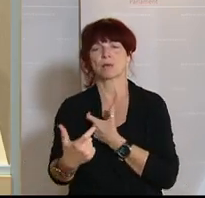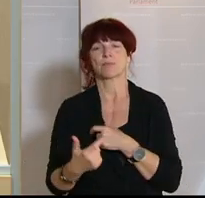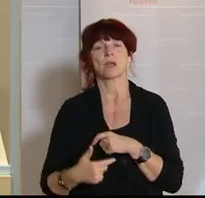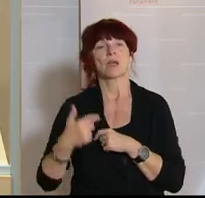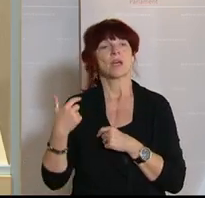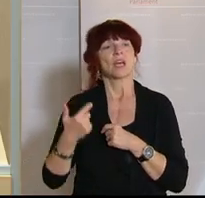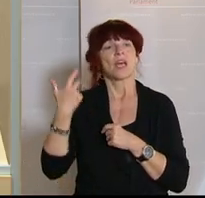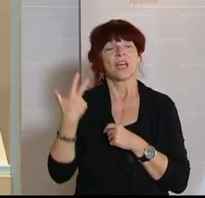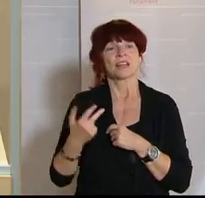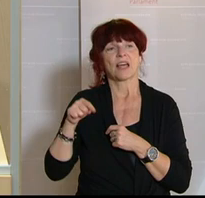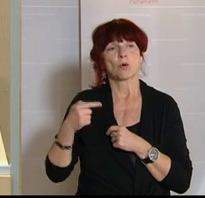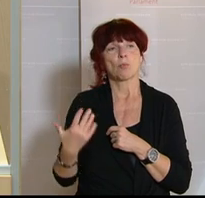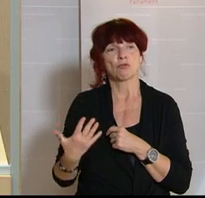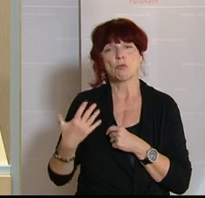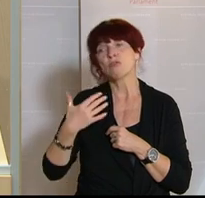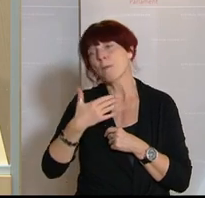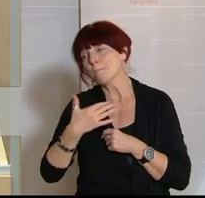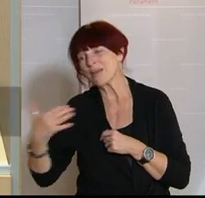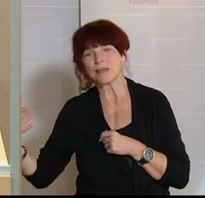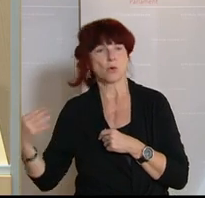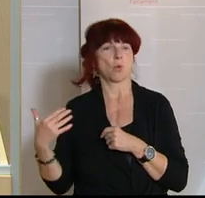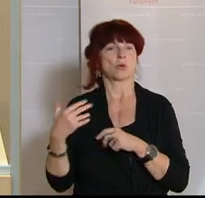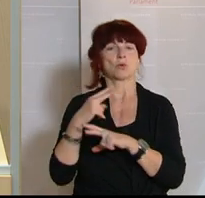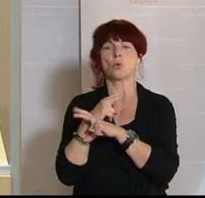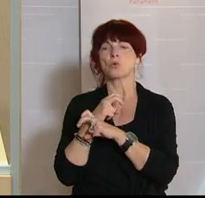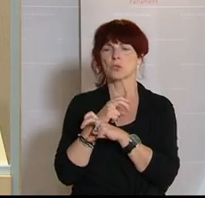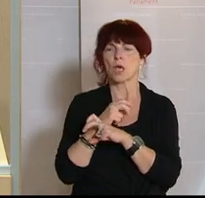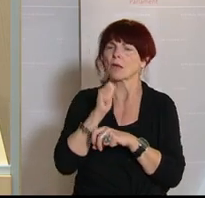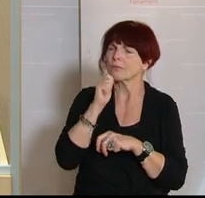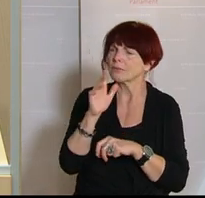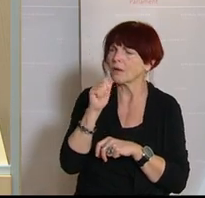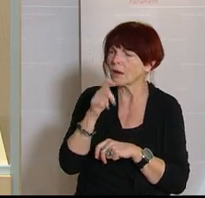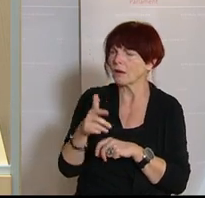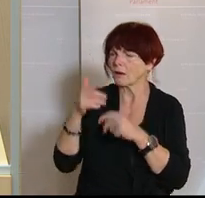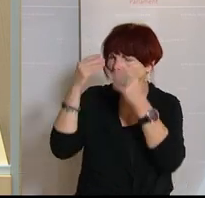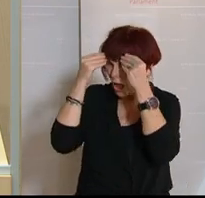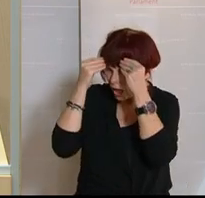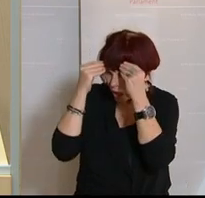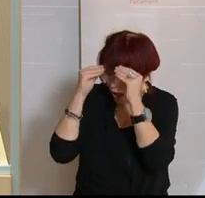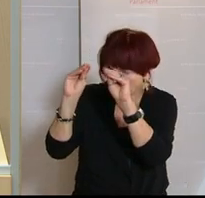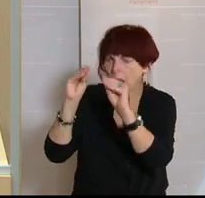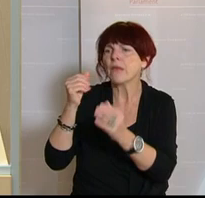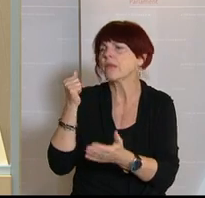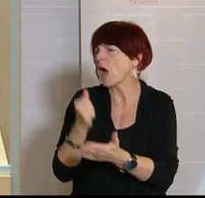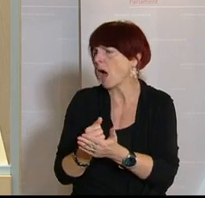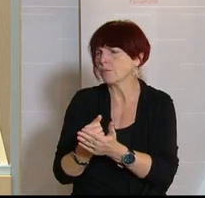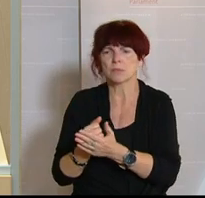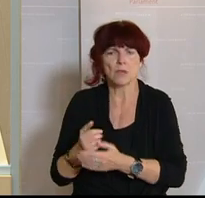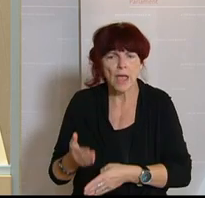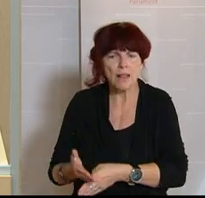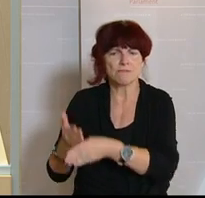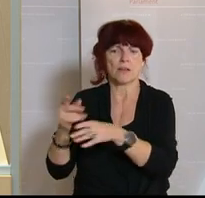Österreicherinnen und Österreicher engagieren sich tagtäglich im Ehrenamtlichen wie auch in der Nachbarschaftshilfe.